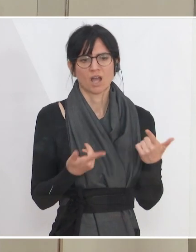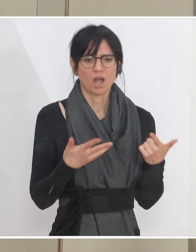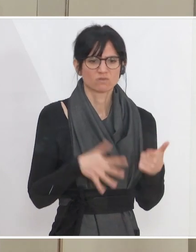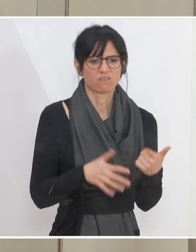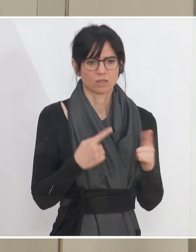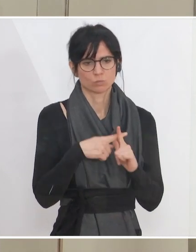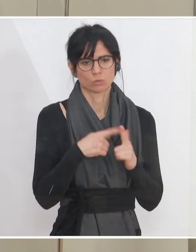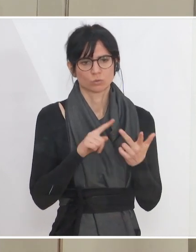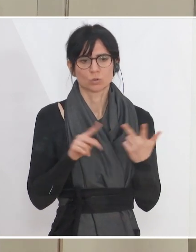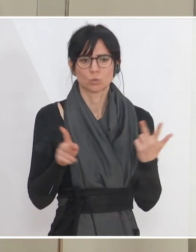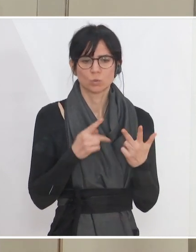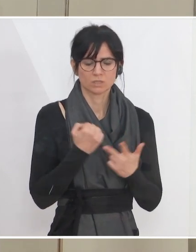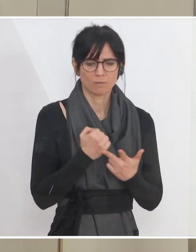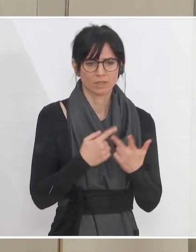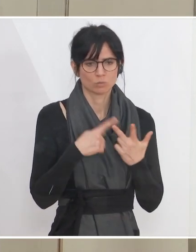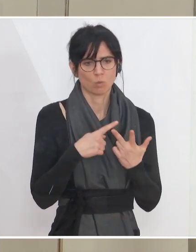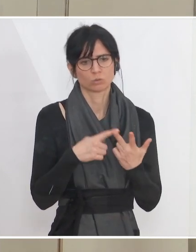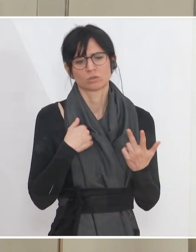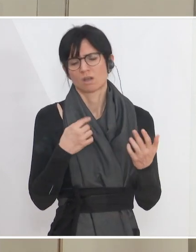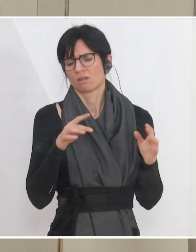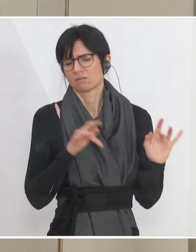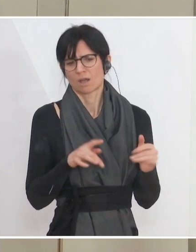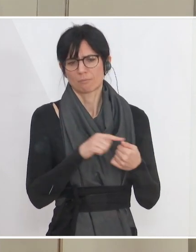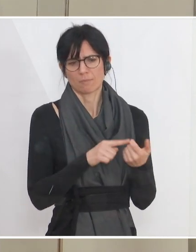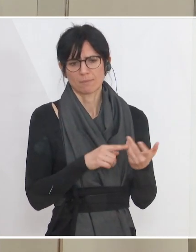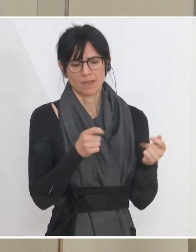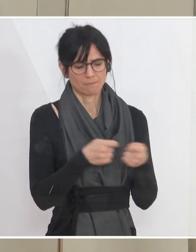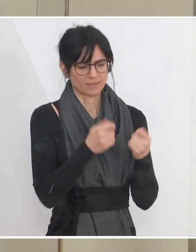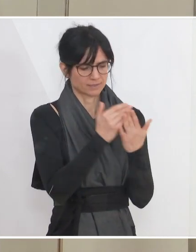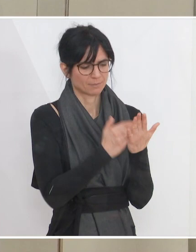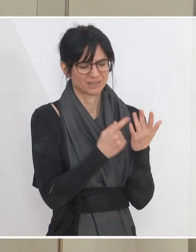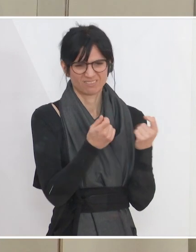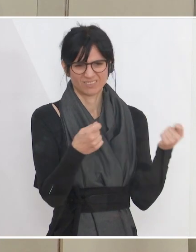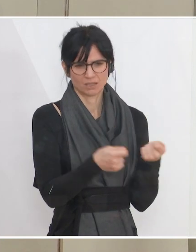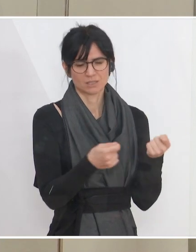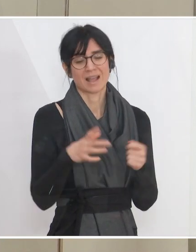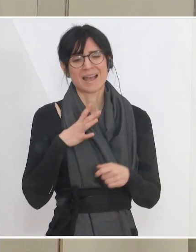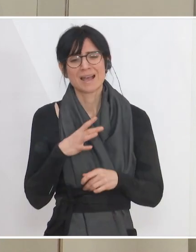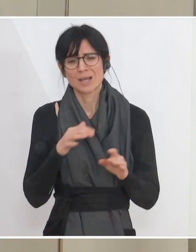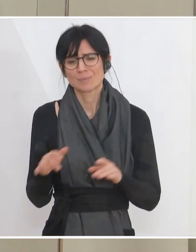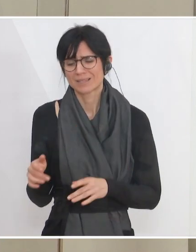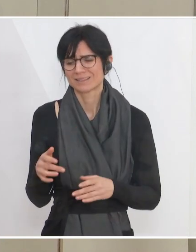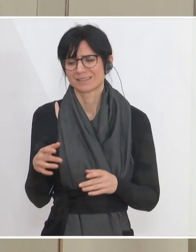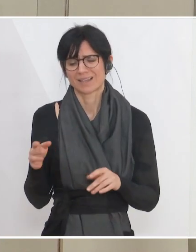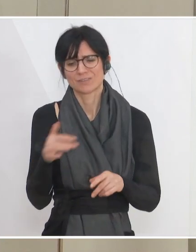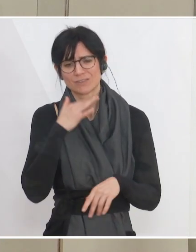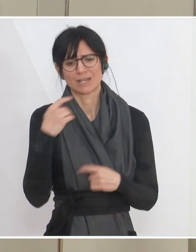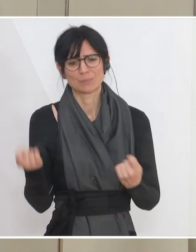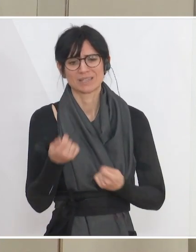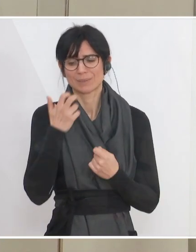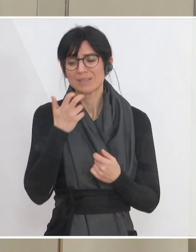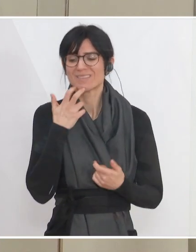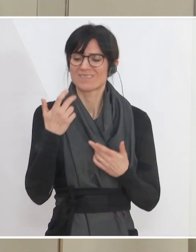Kurzarbeitsbonus, Reihe von Maßnahmen. Es geht gar nicht, glaube ich, so sehr um die finanziellen Aspekte. Es geht vor allem nicht darum, dass viele Betriebe gerne